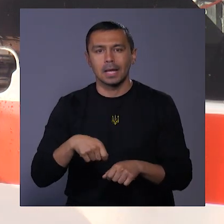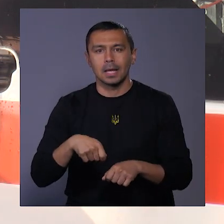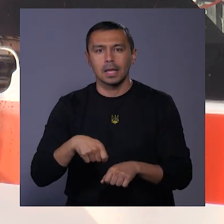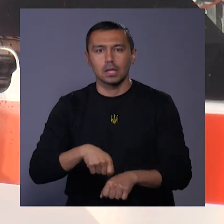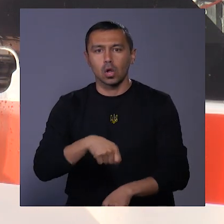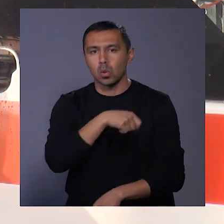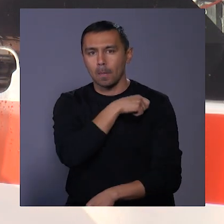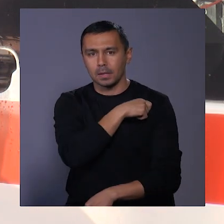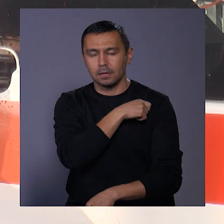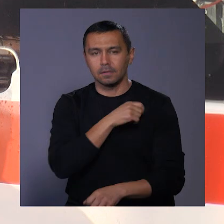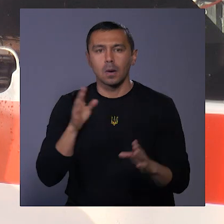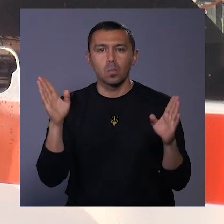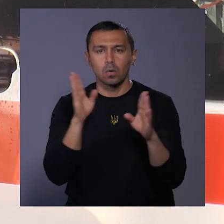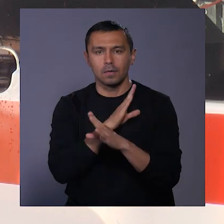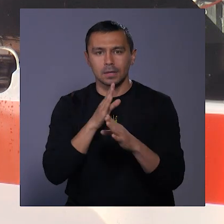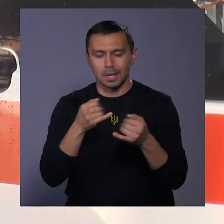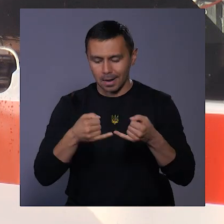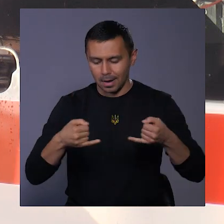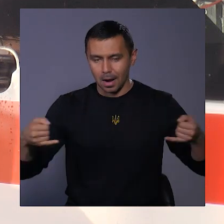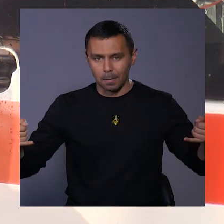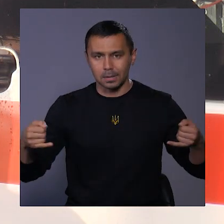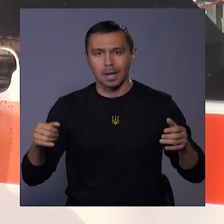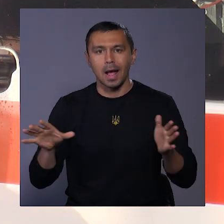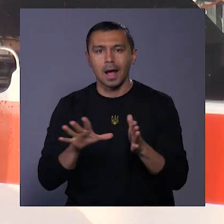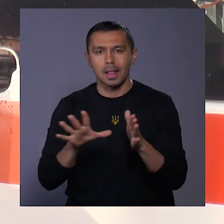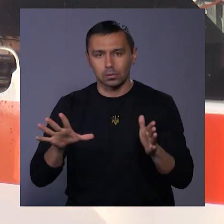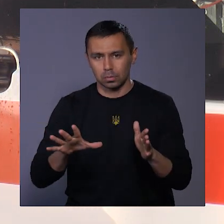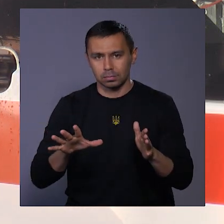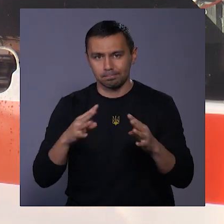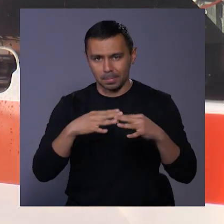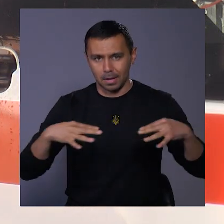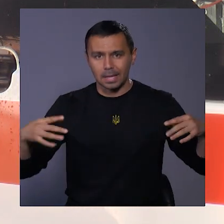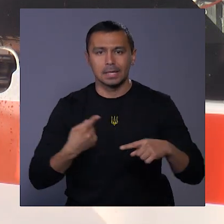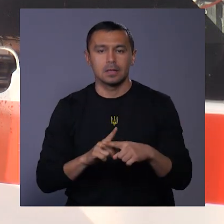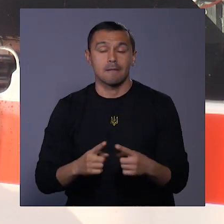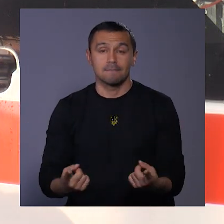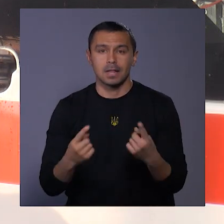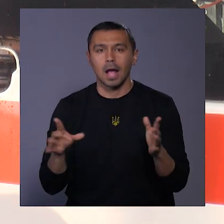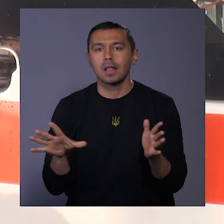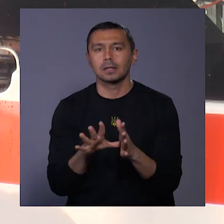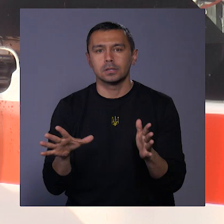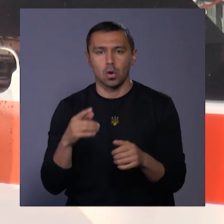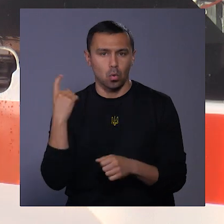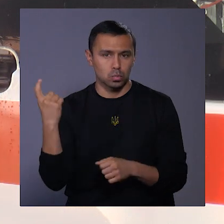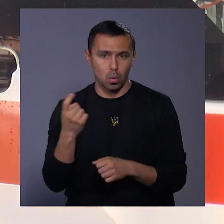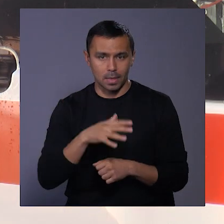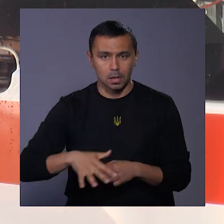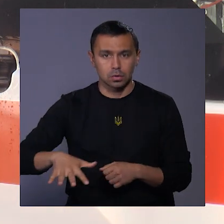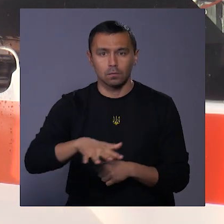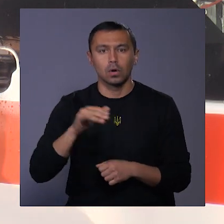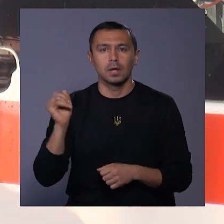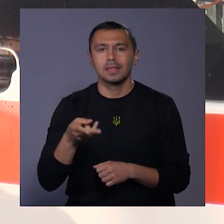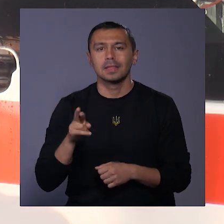повітряних і кабельних ліній електропередач. Тобто це велике електричне господарство і